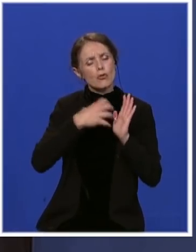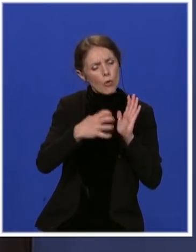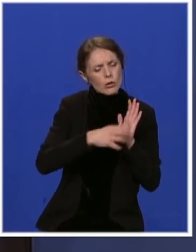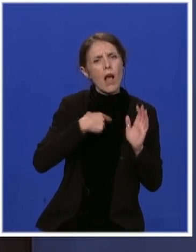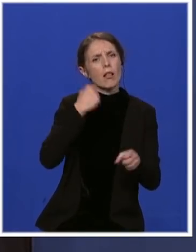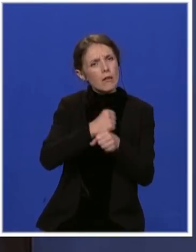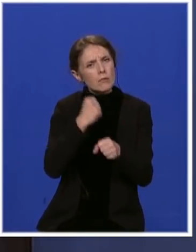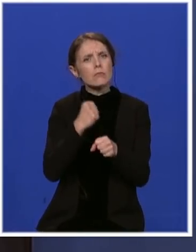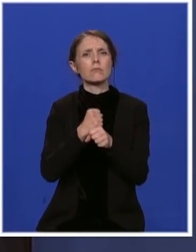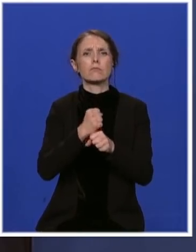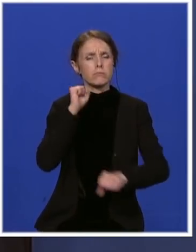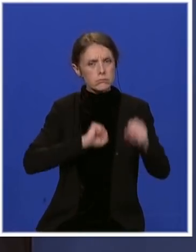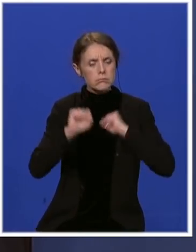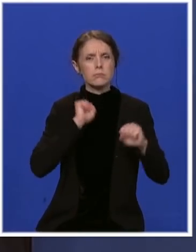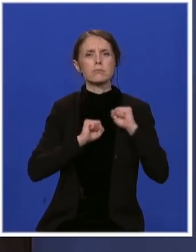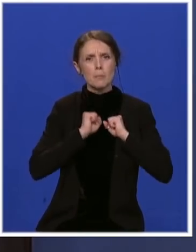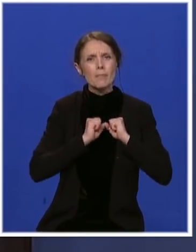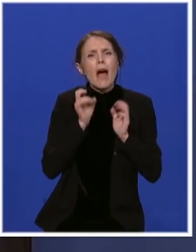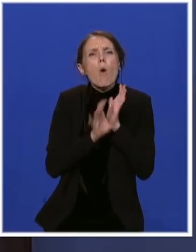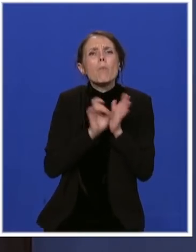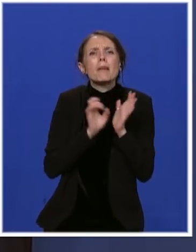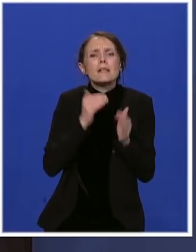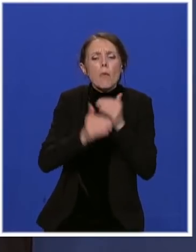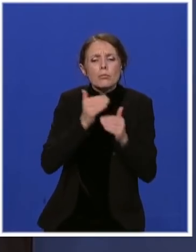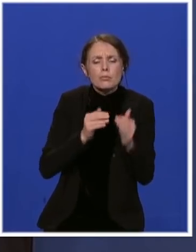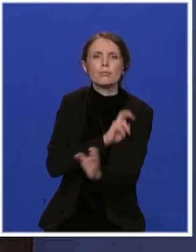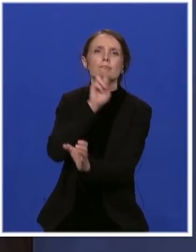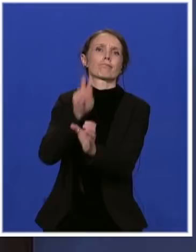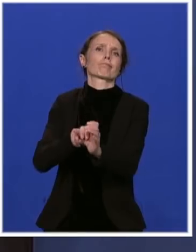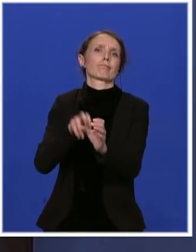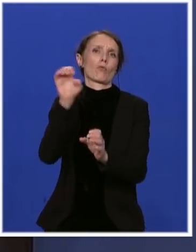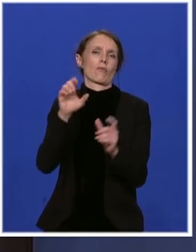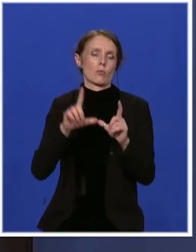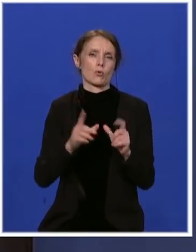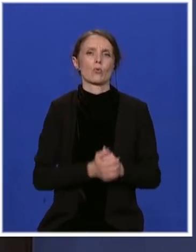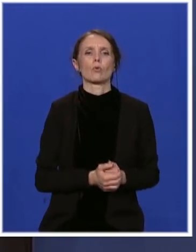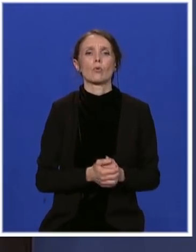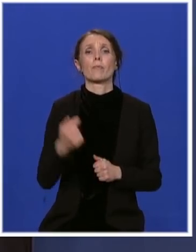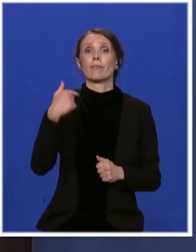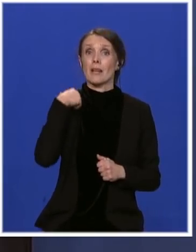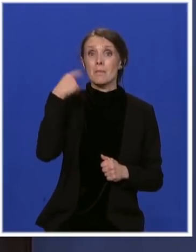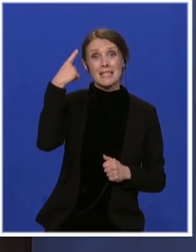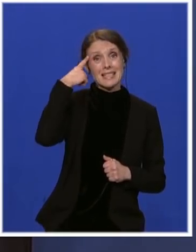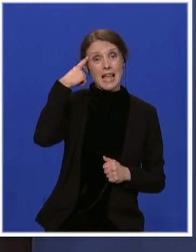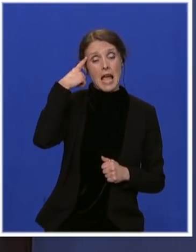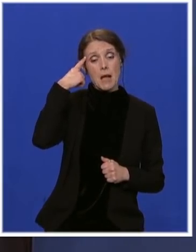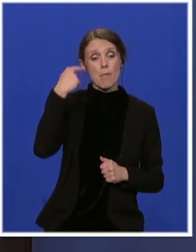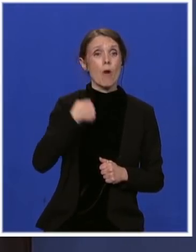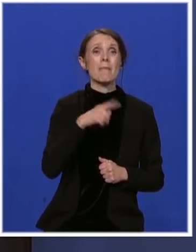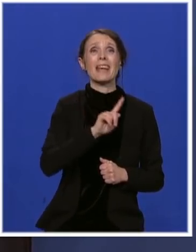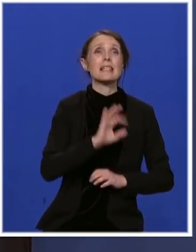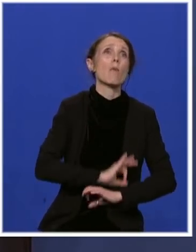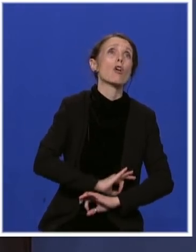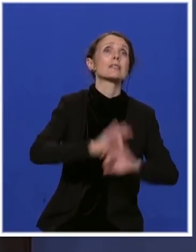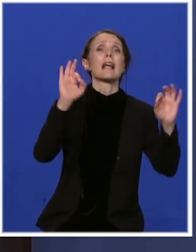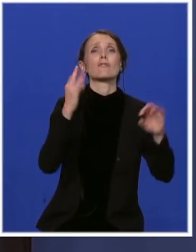se potruditi da svoj Evropski put obrzamo. Mi znamo da nismo idealna zemlja, ima i mnogi